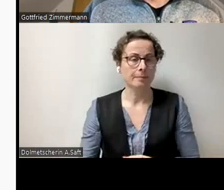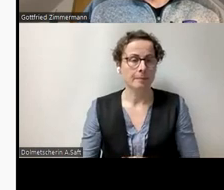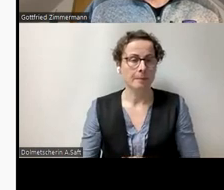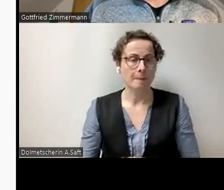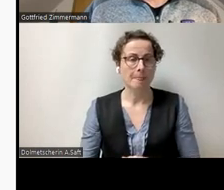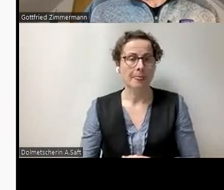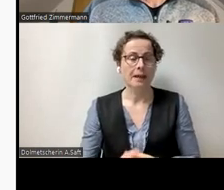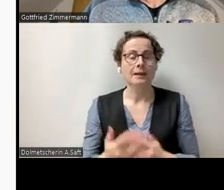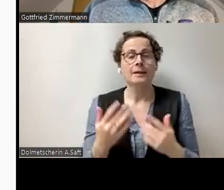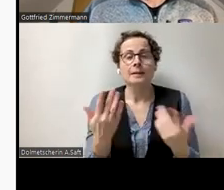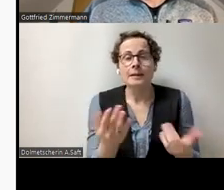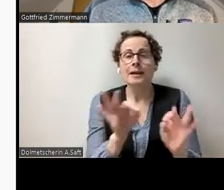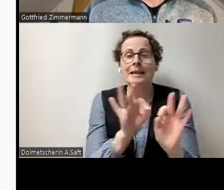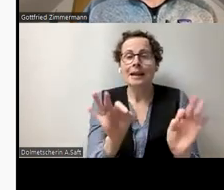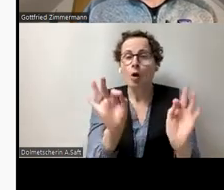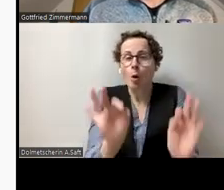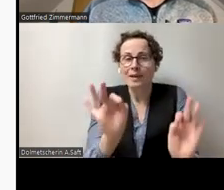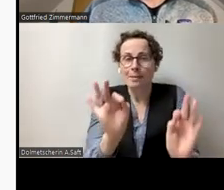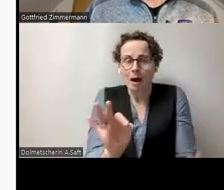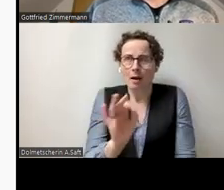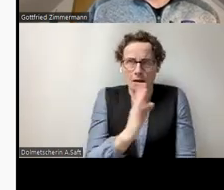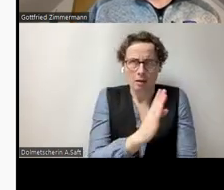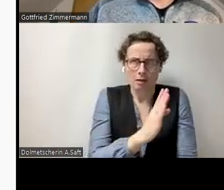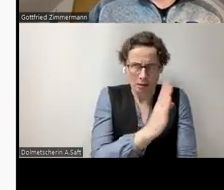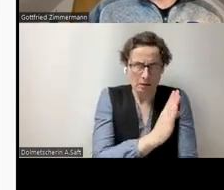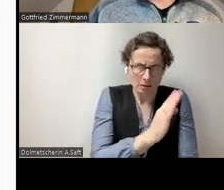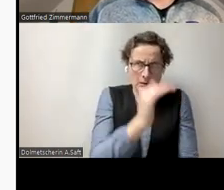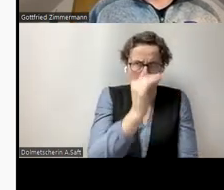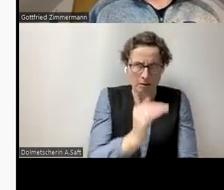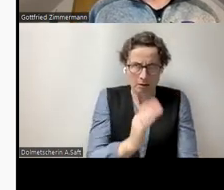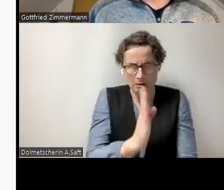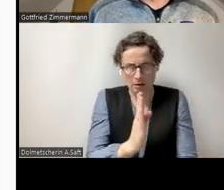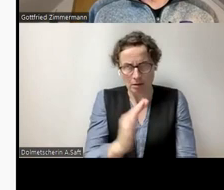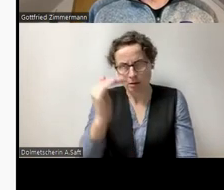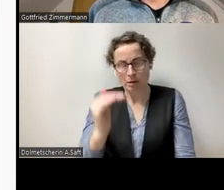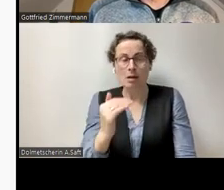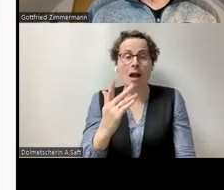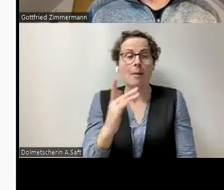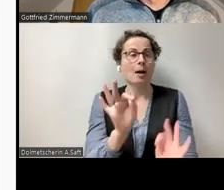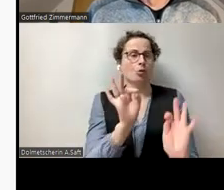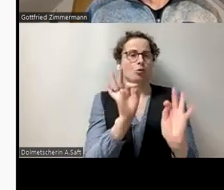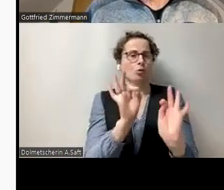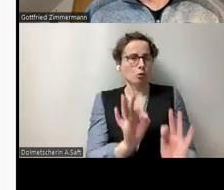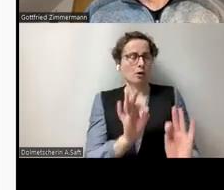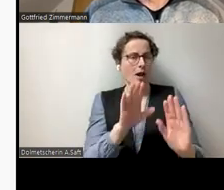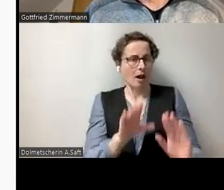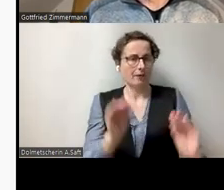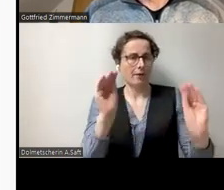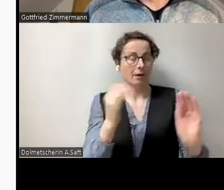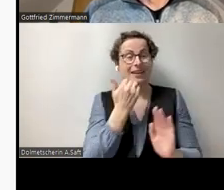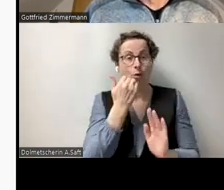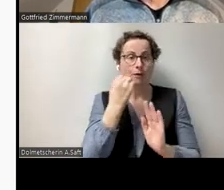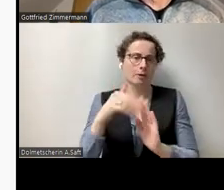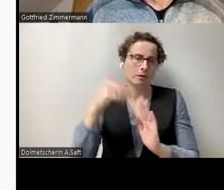optimal, ist aber schon mal eine gute Basis. Und ich hoffe, dass Microsoft das in Zukunft noch weiter verbessert, dass dann eben